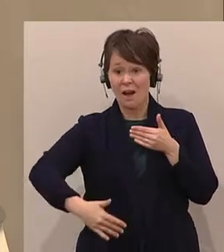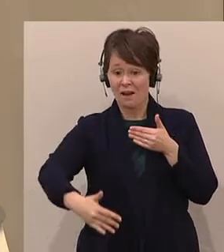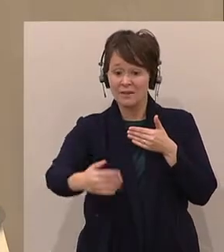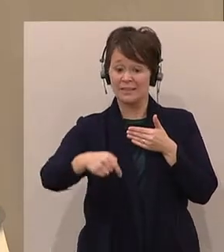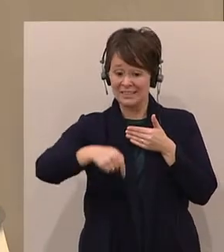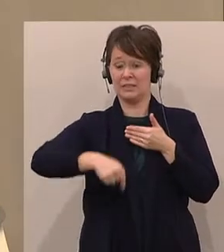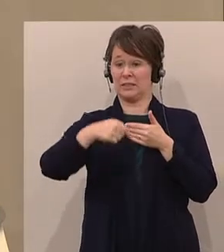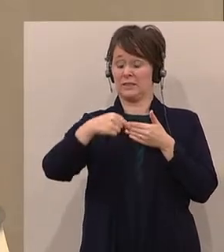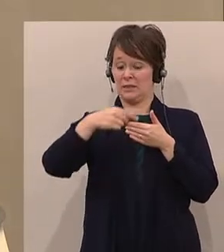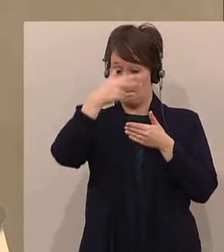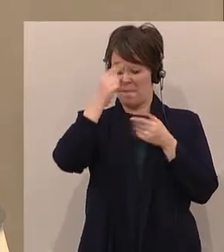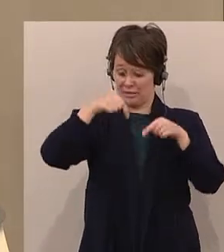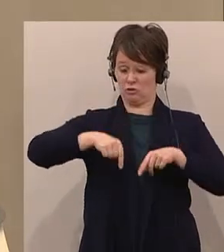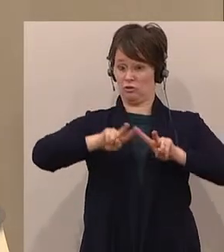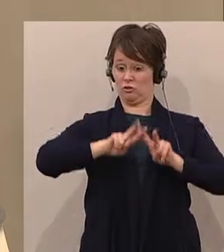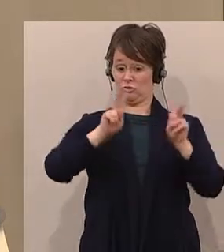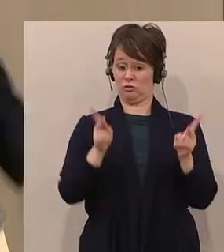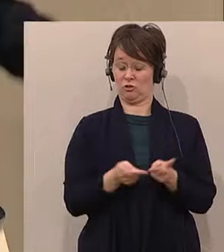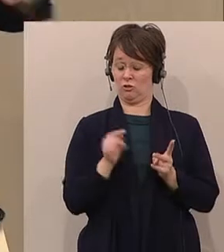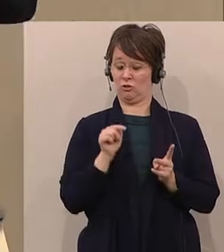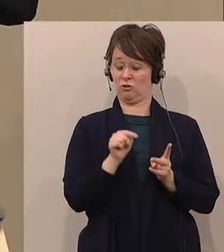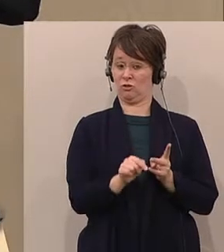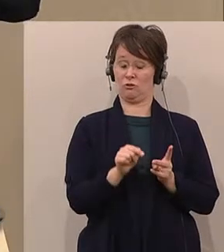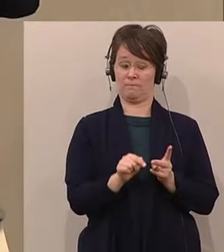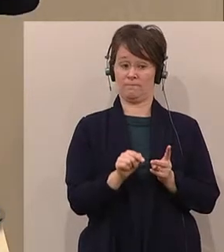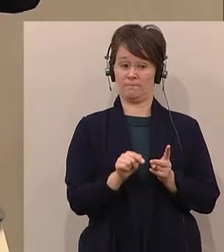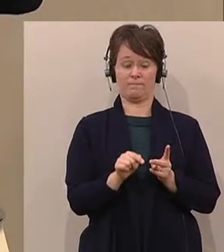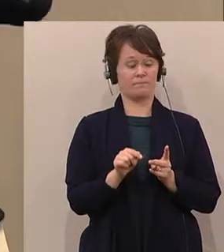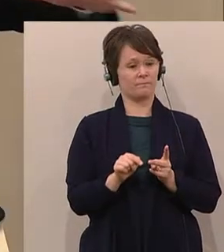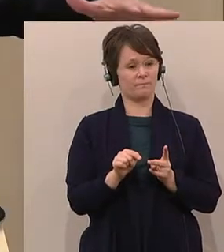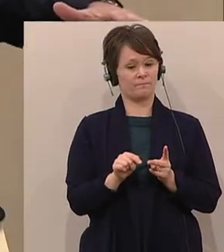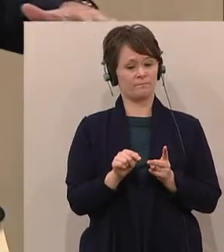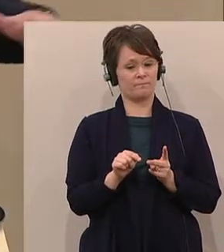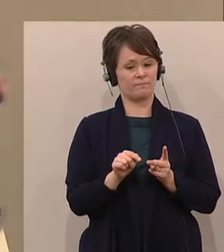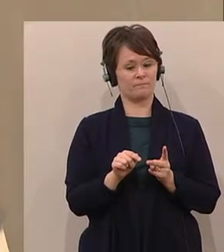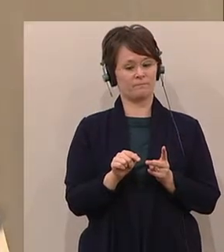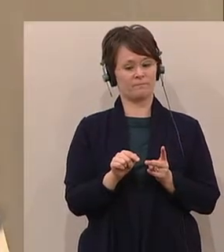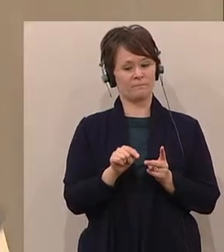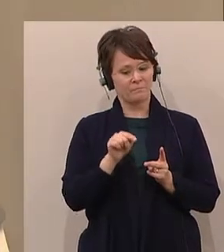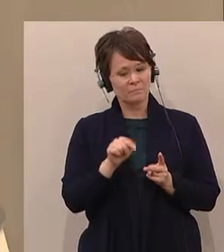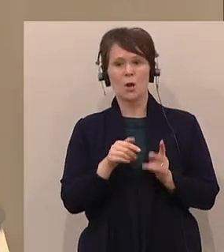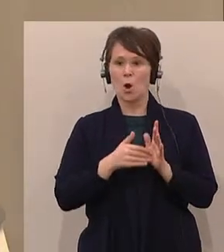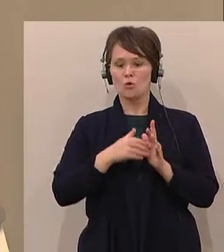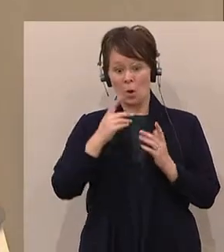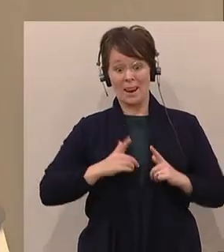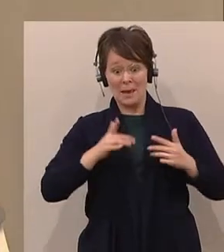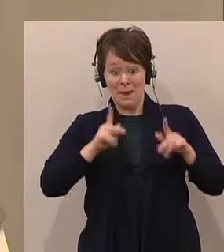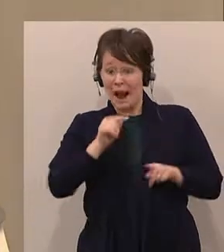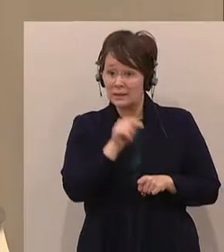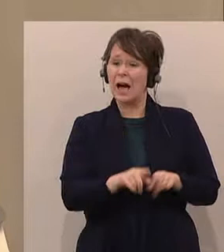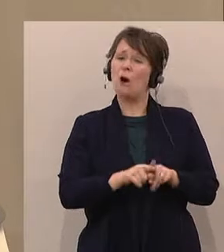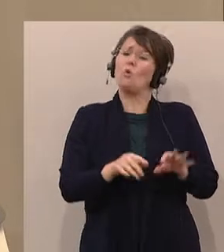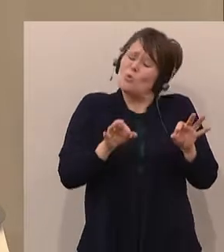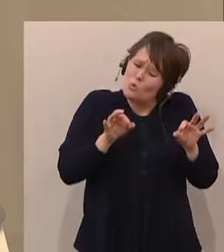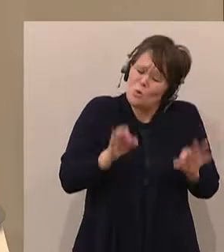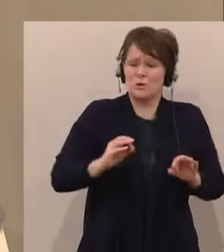die Menschen hier auf diesem Erdball eine Möglichkeit zum Leben haben, auch eine entsprechend gute